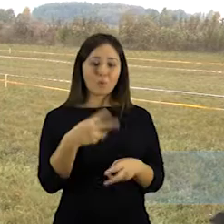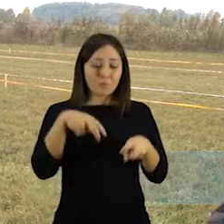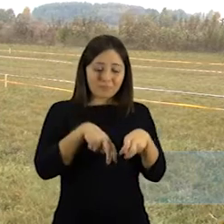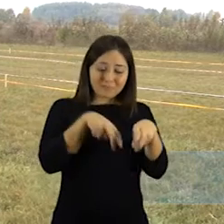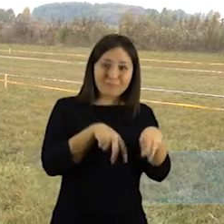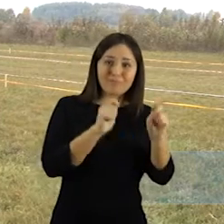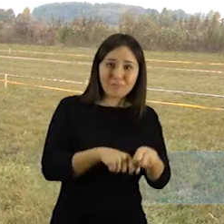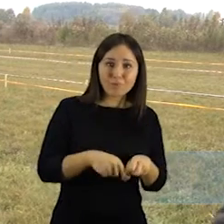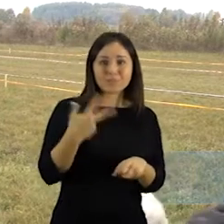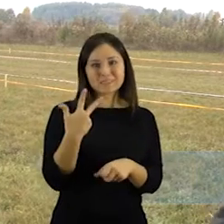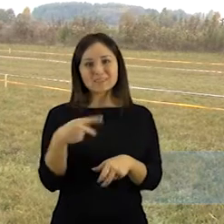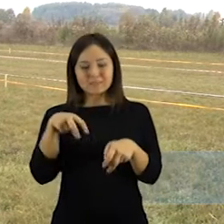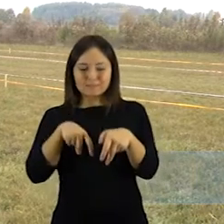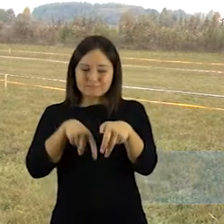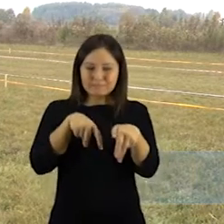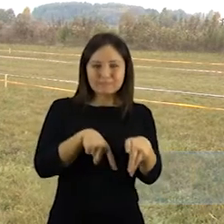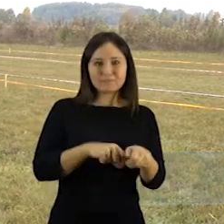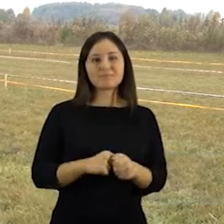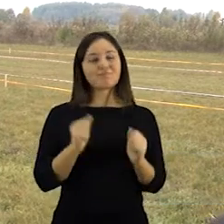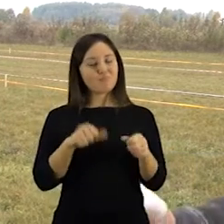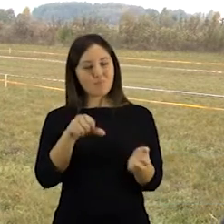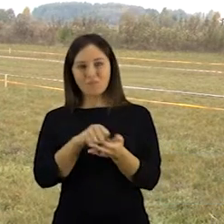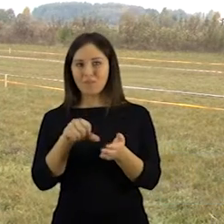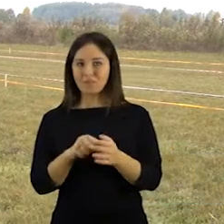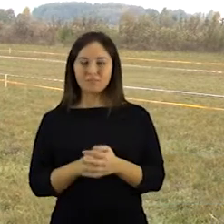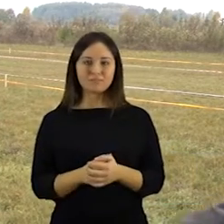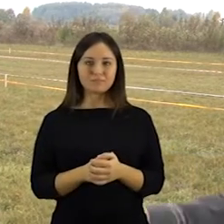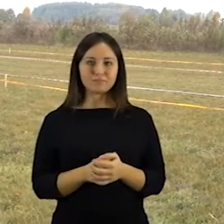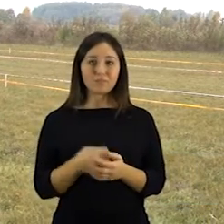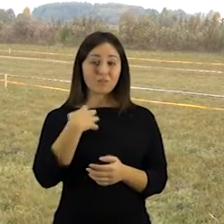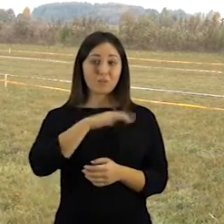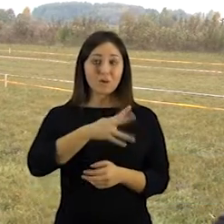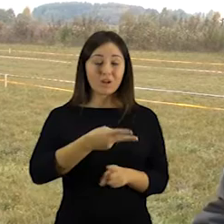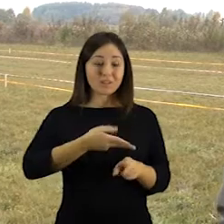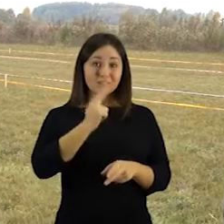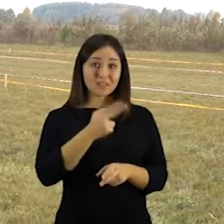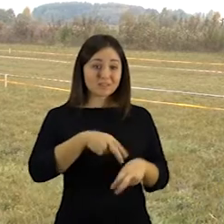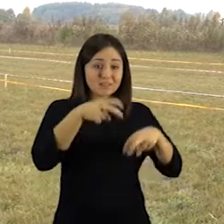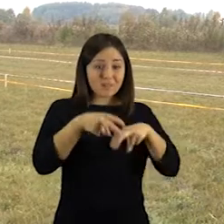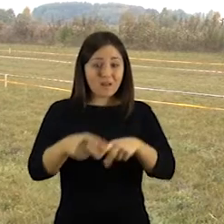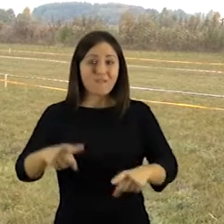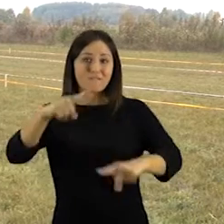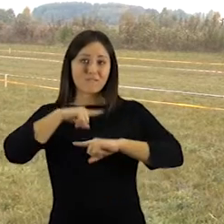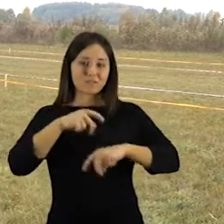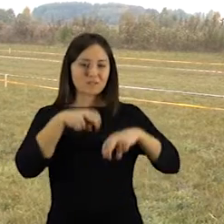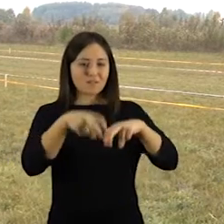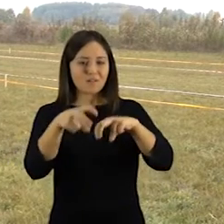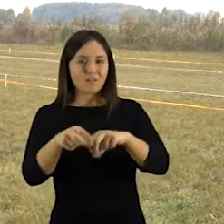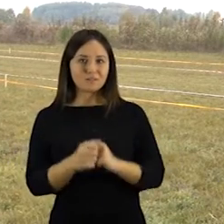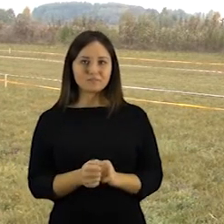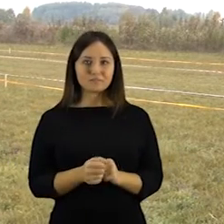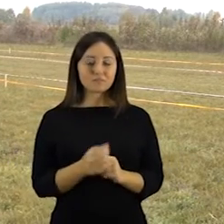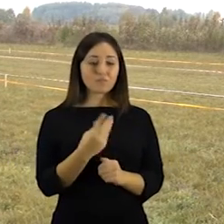kojas, netgi nebūtinai, jeigu jisai ir turėtų tris kojas, svarbu, kad jisai bėgtų nuo starto linijos iki finišo linijos. Ir visiškai